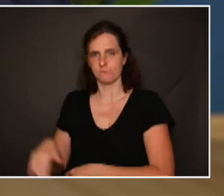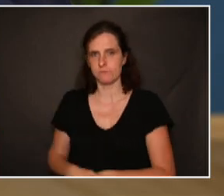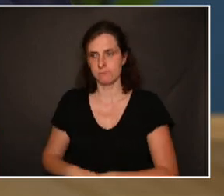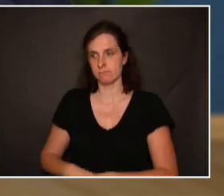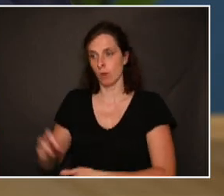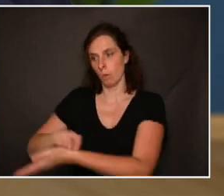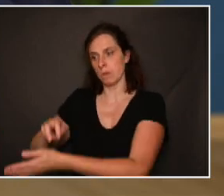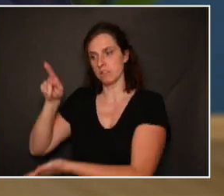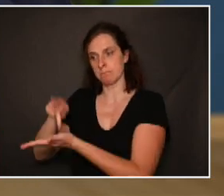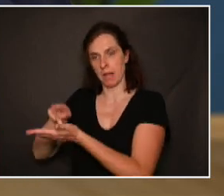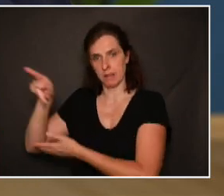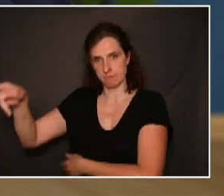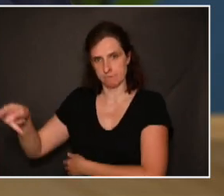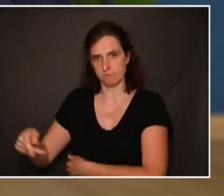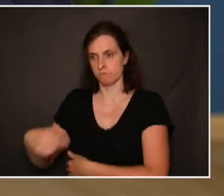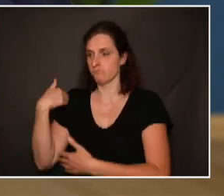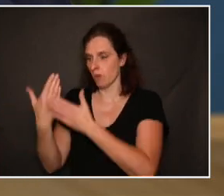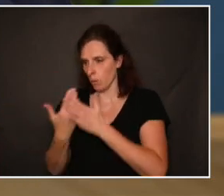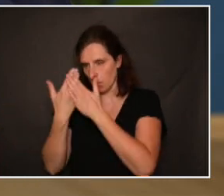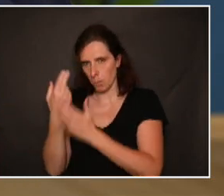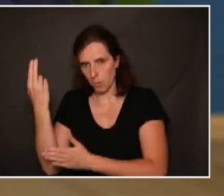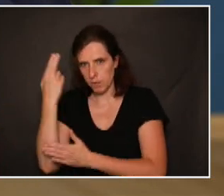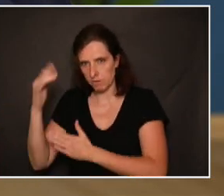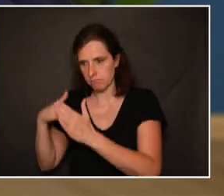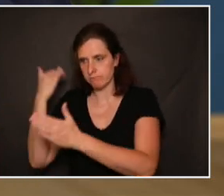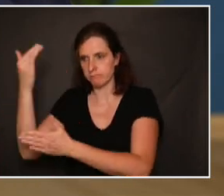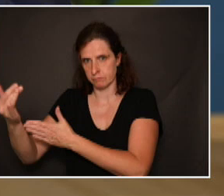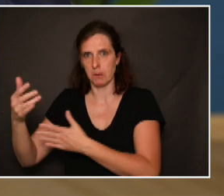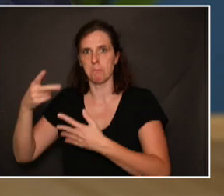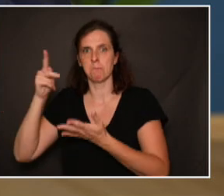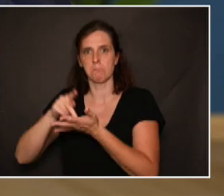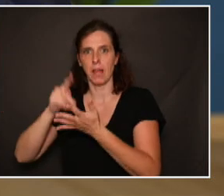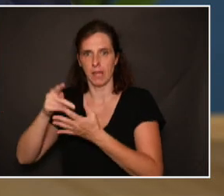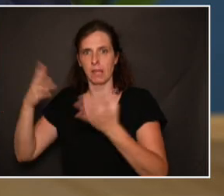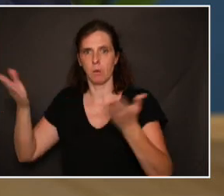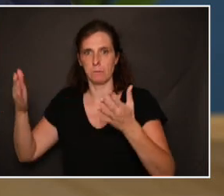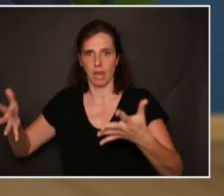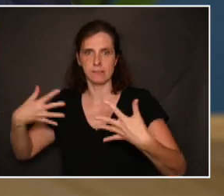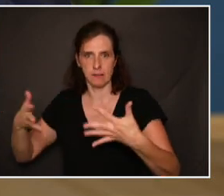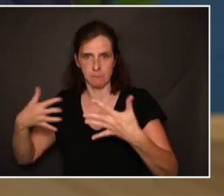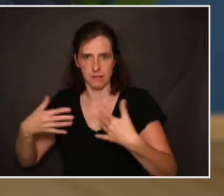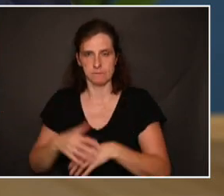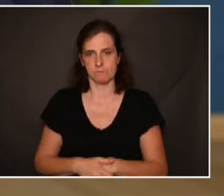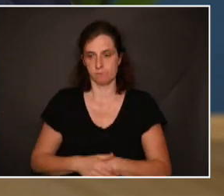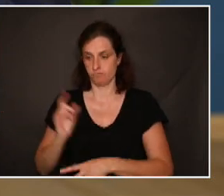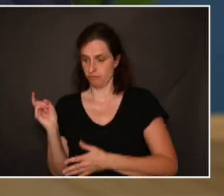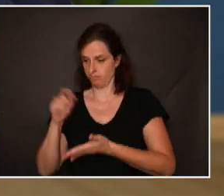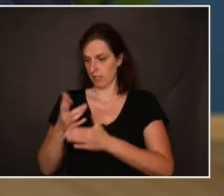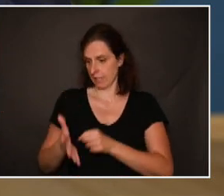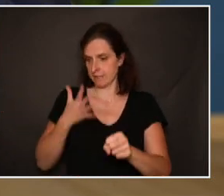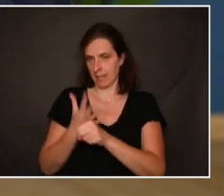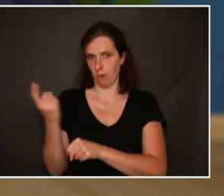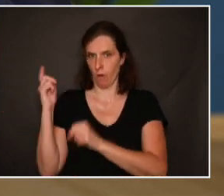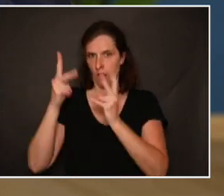Parisien, a fait tout son cursus à Paris-Salpêtrière. Devenu un Miennois il y a juste cinq ans à sa